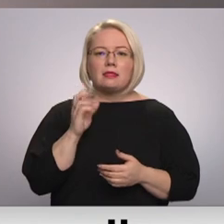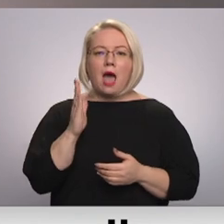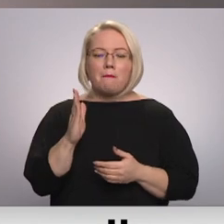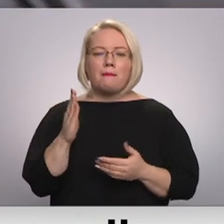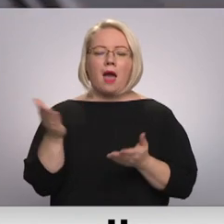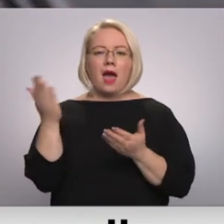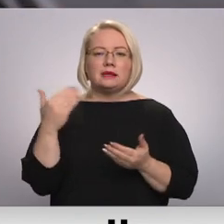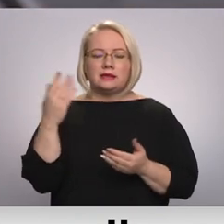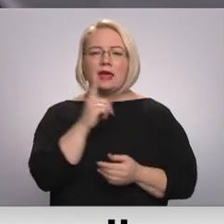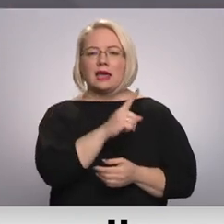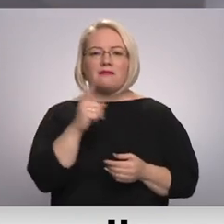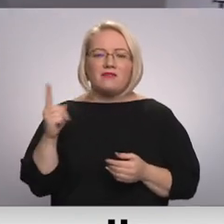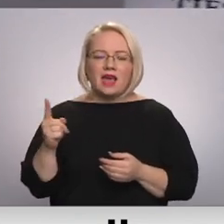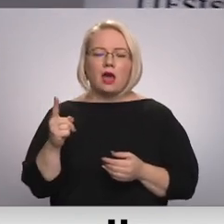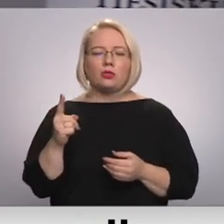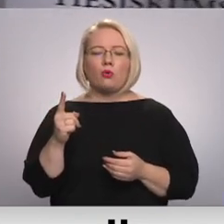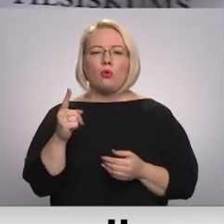saskaroties ar korupciju, neklusēt un ziņot.